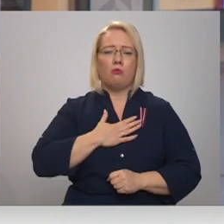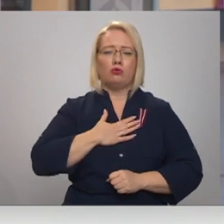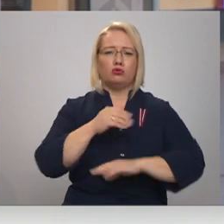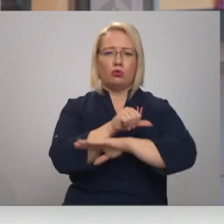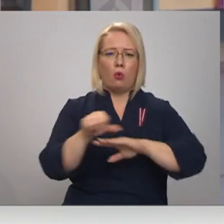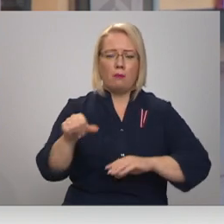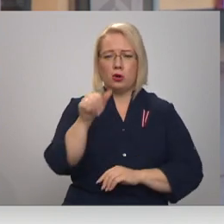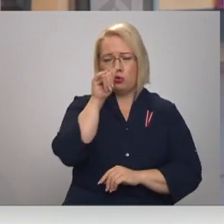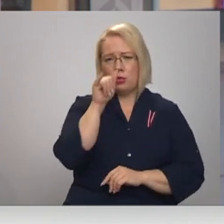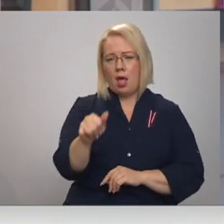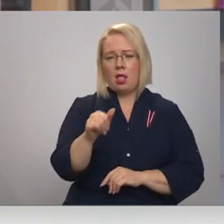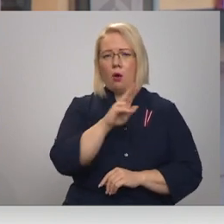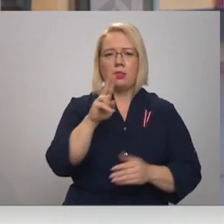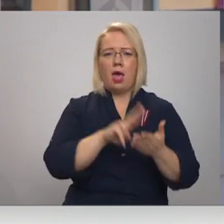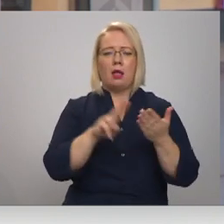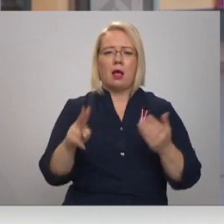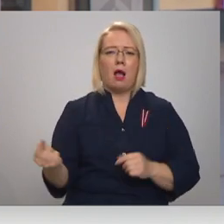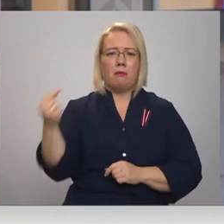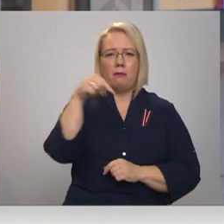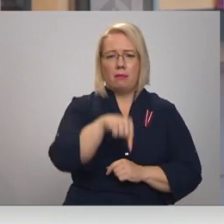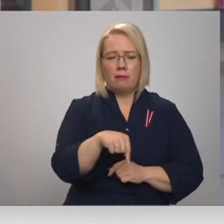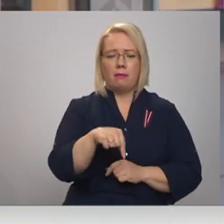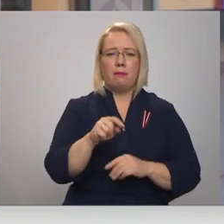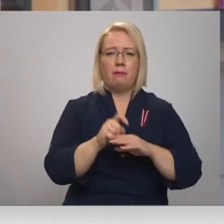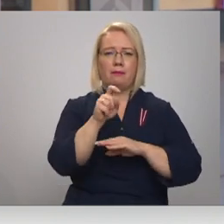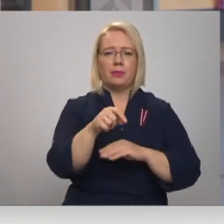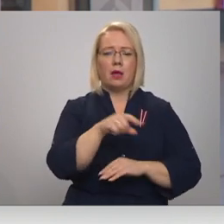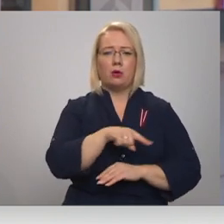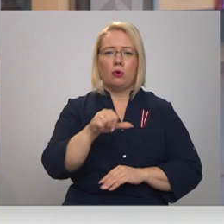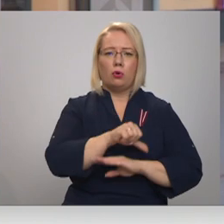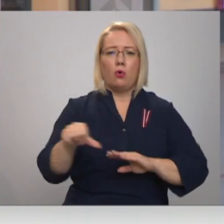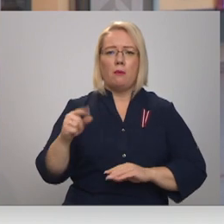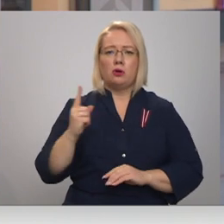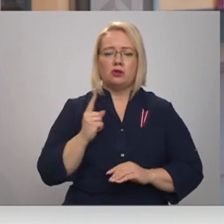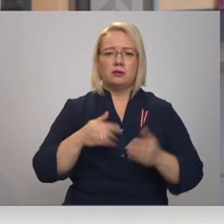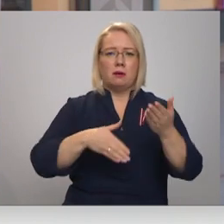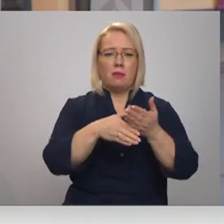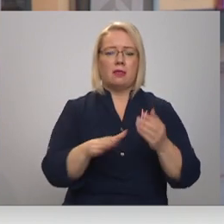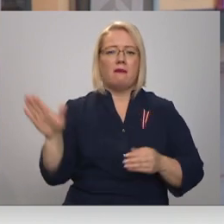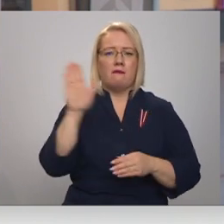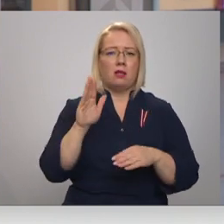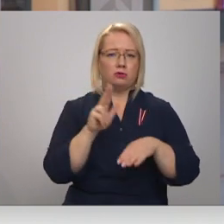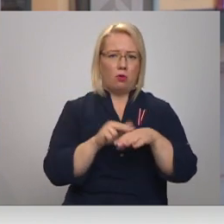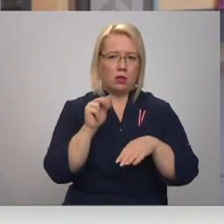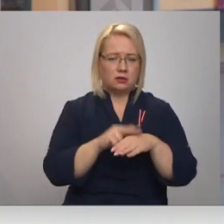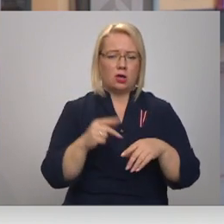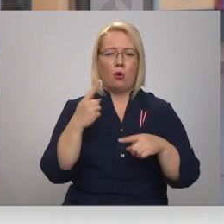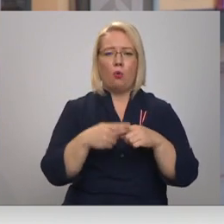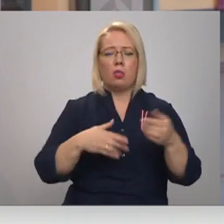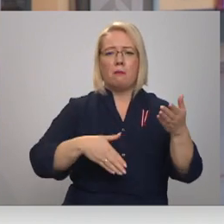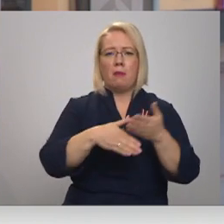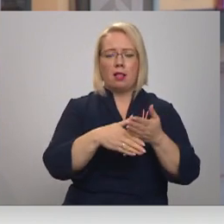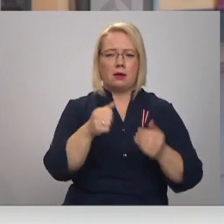nelegāli pārkāpt šo robežu. Robežsārdzei palīdz valsts policija un palīdz